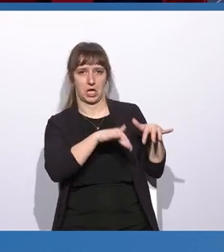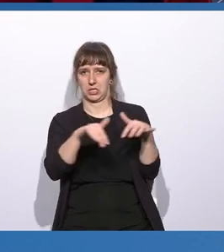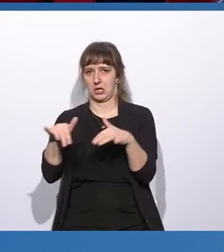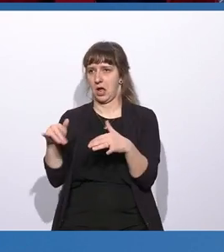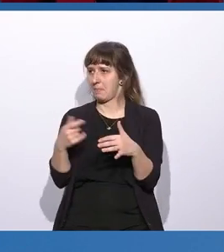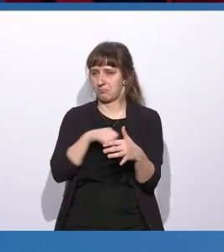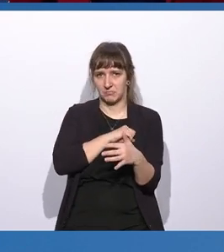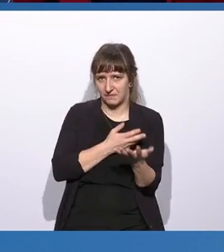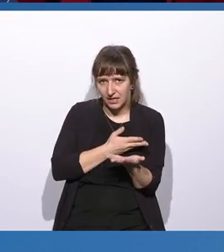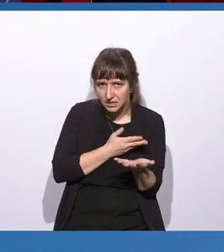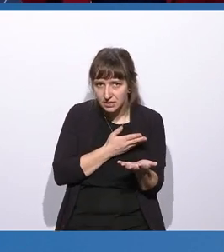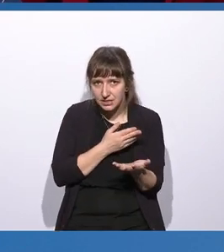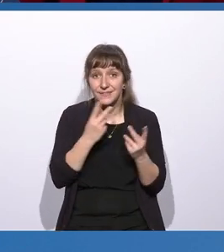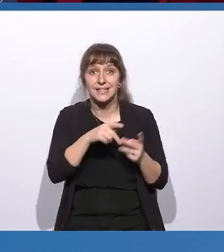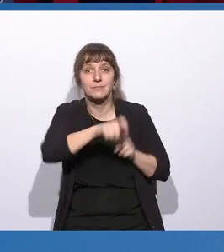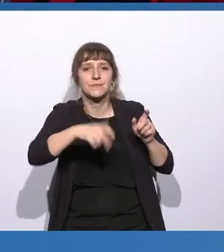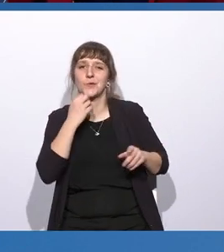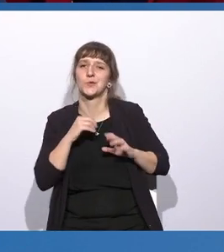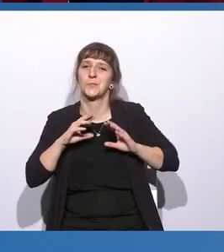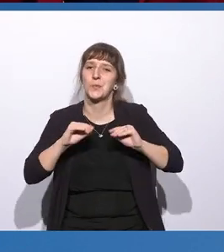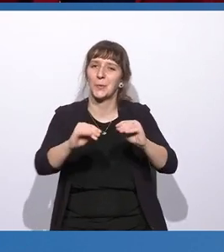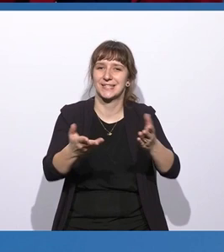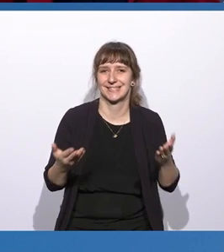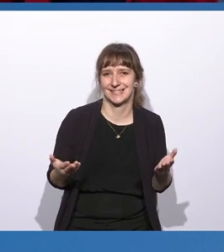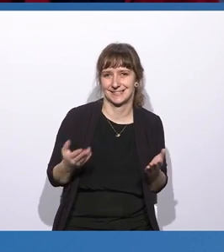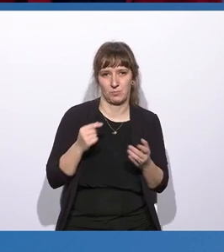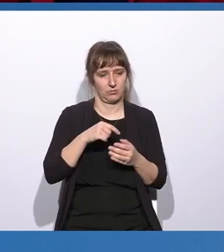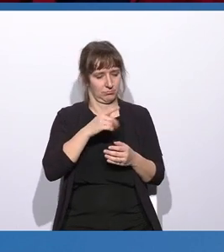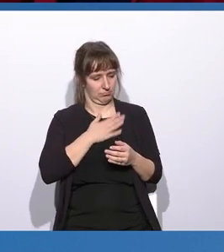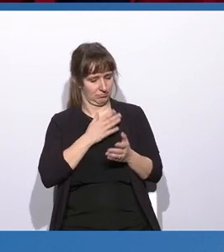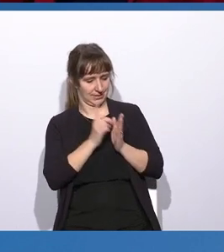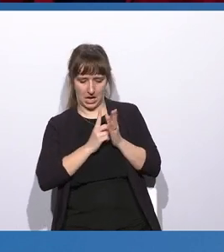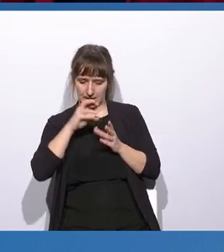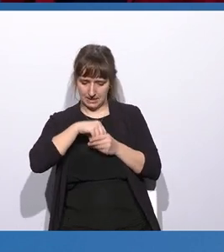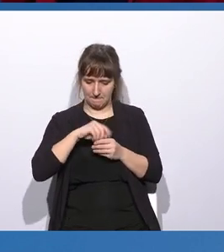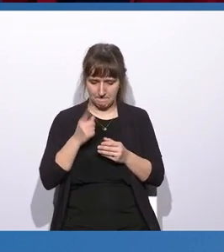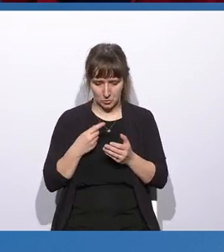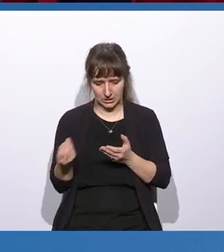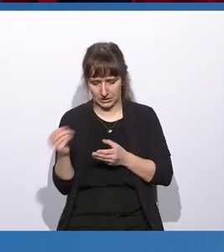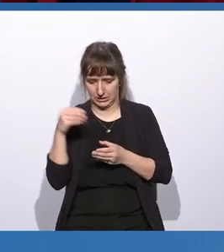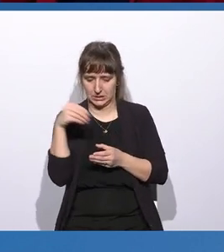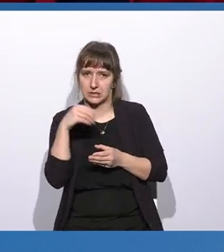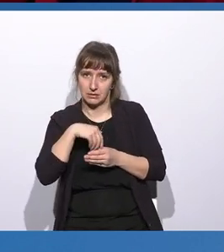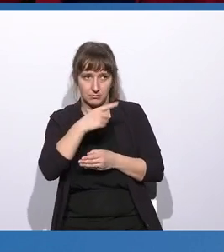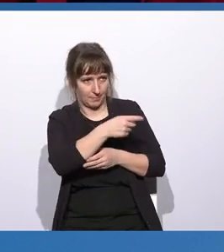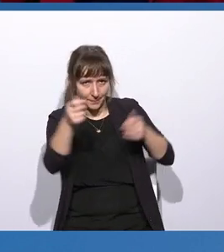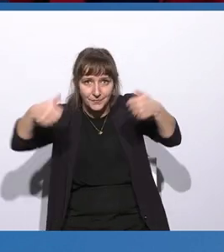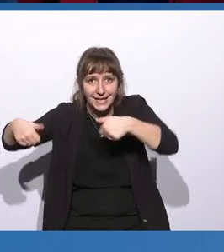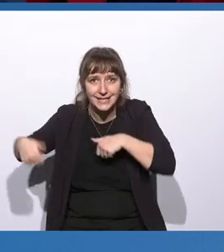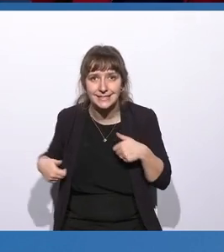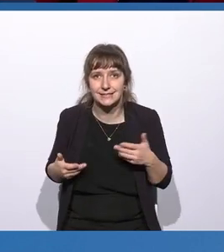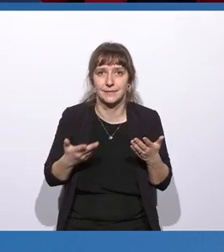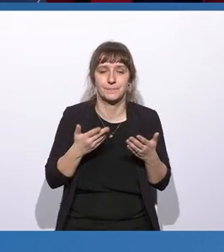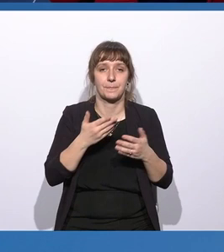Sie müssen sie auch nutzen wollen und das funktioniert nur, wenn da auch ihre Daten mit drin sind. Das heißt, auch die Befüllung muss eigentlich verpflichtend werden. Sie